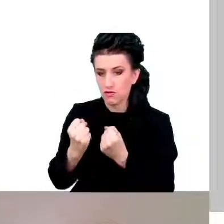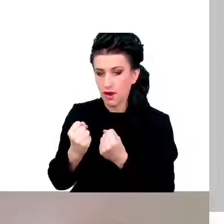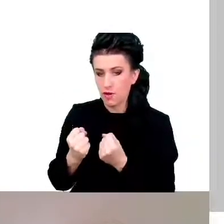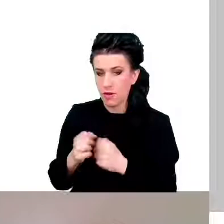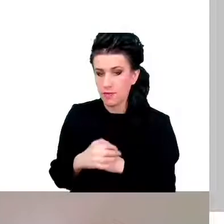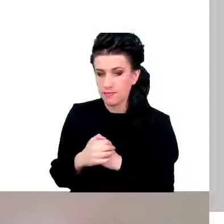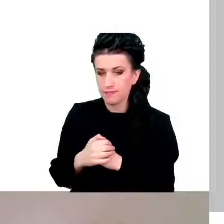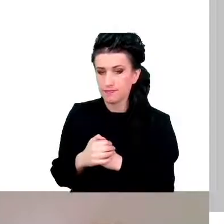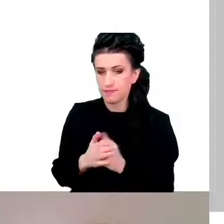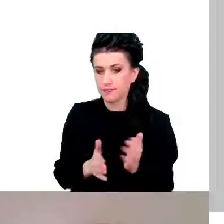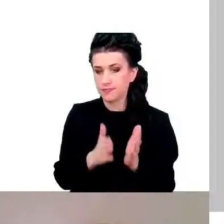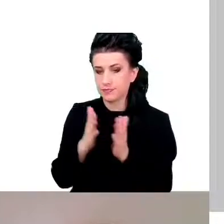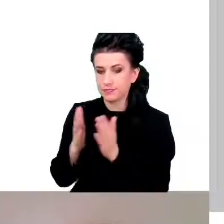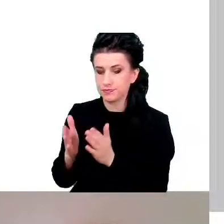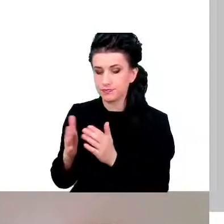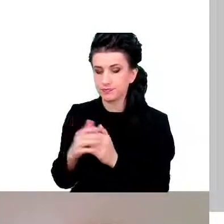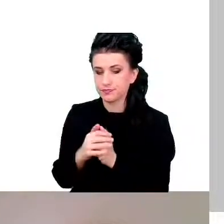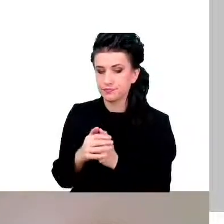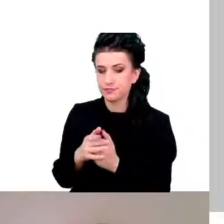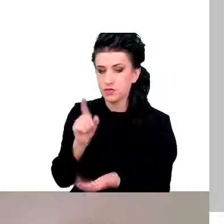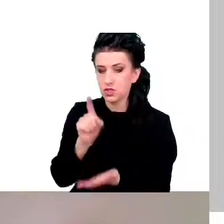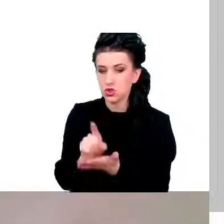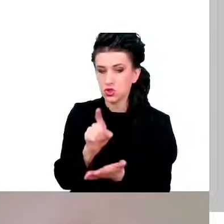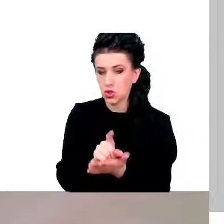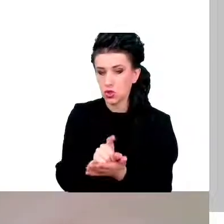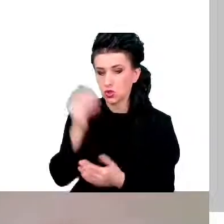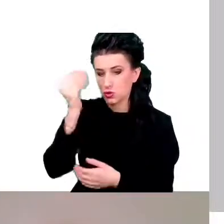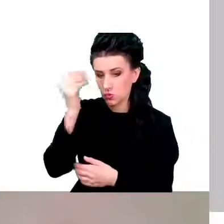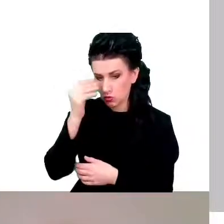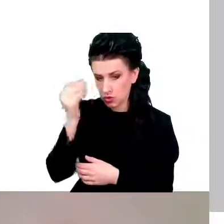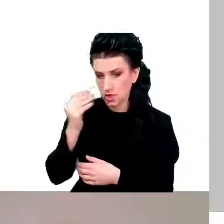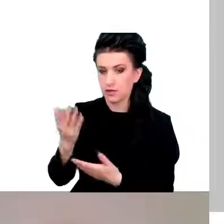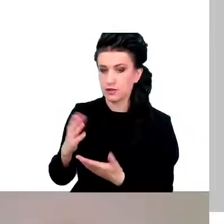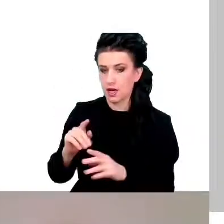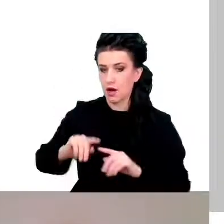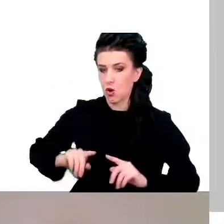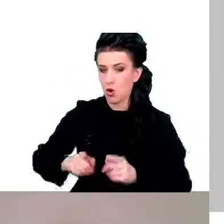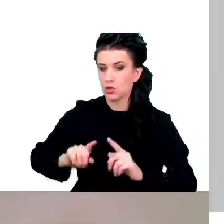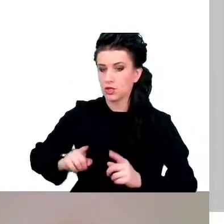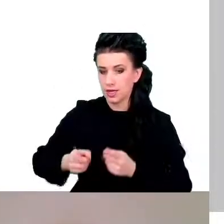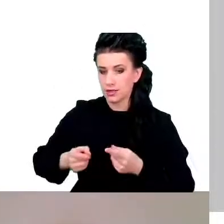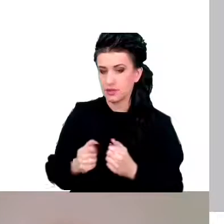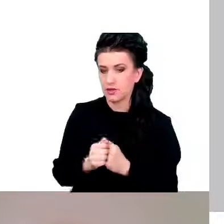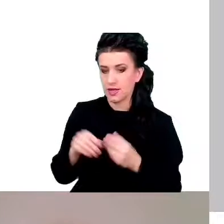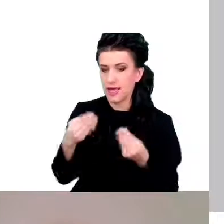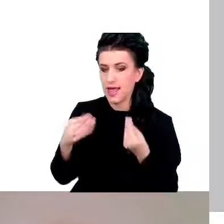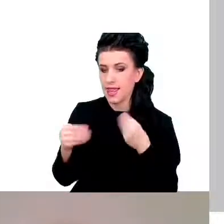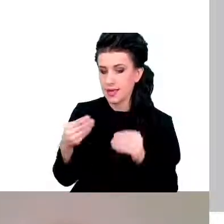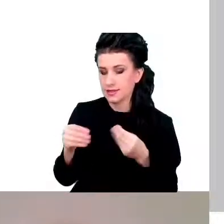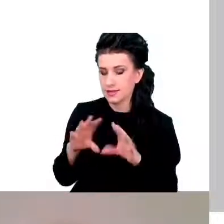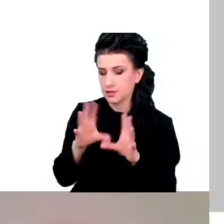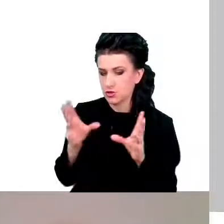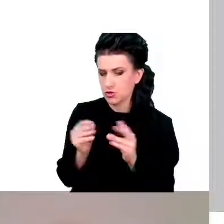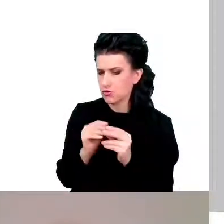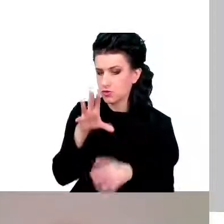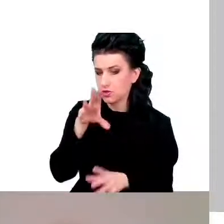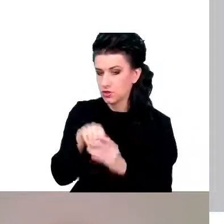To są ogólnie wszystkie takie parametry naszych zdolności